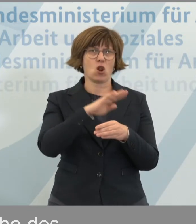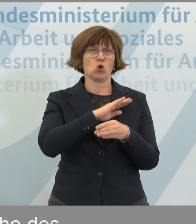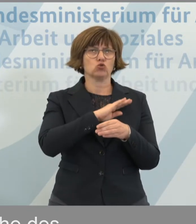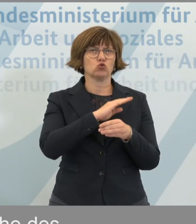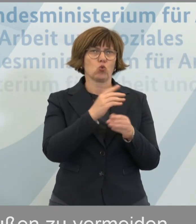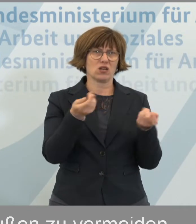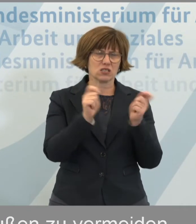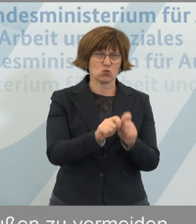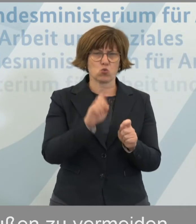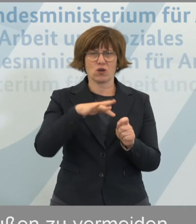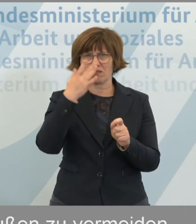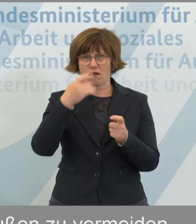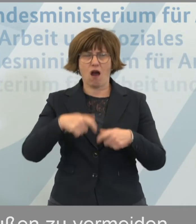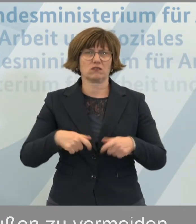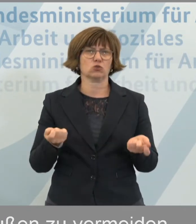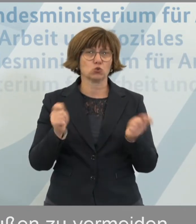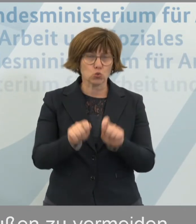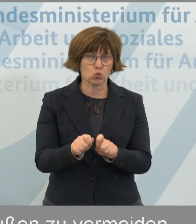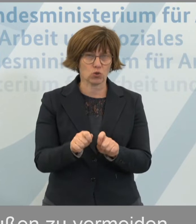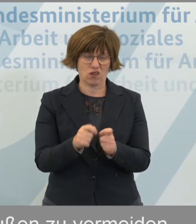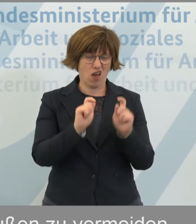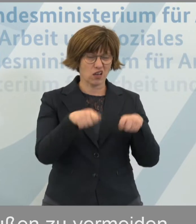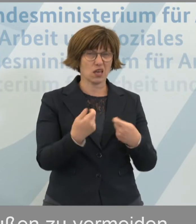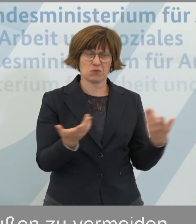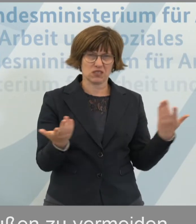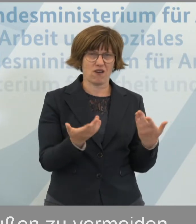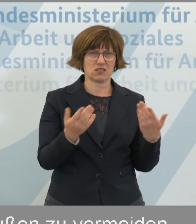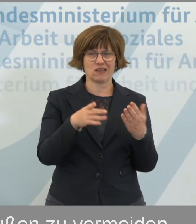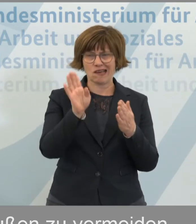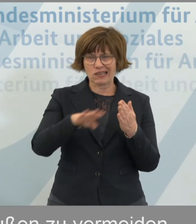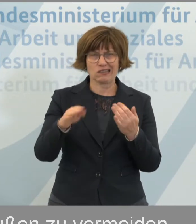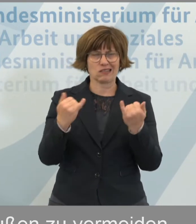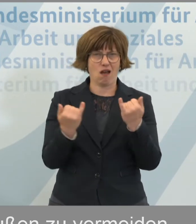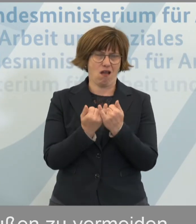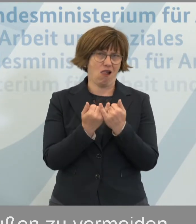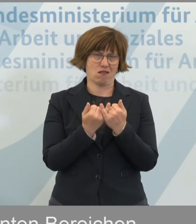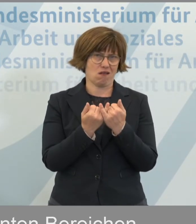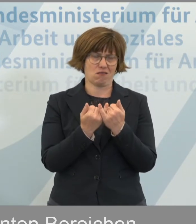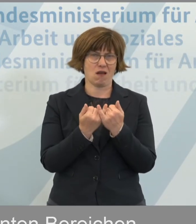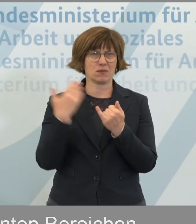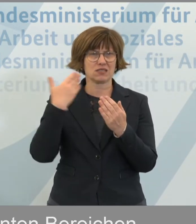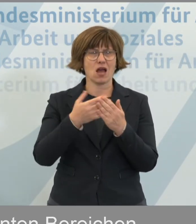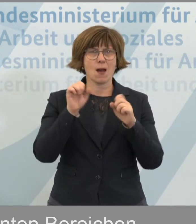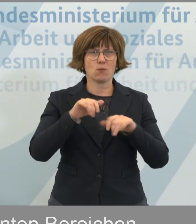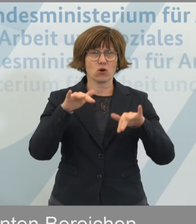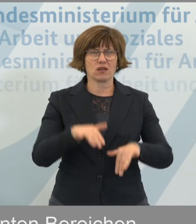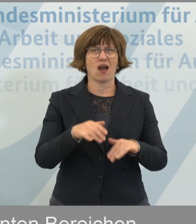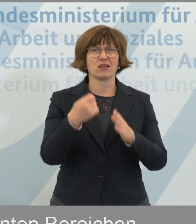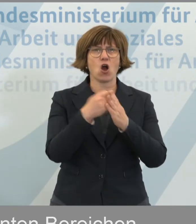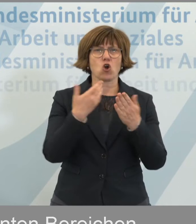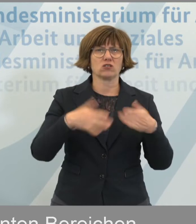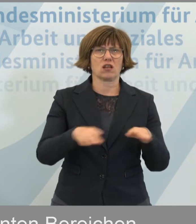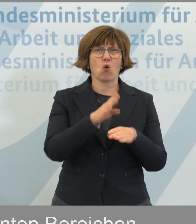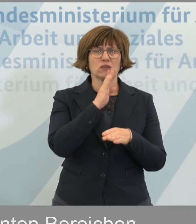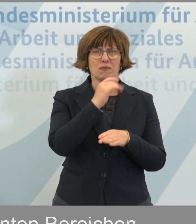Kitaschließungen nach wie vor. Das führt dazu, dass Kinder, deren Eltern bisher die Möglichkeit hatten, kostenloses